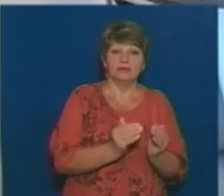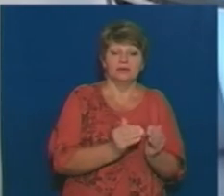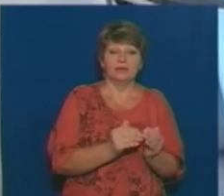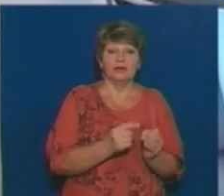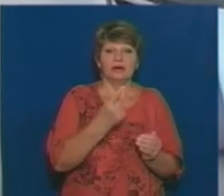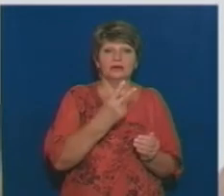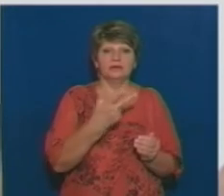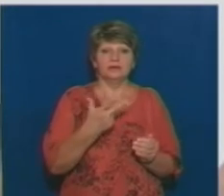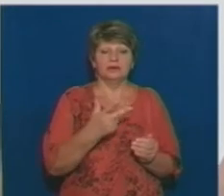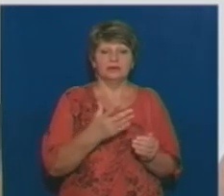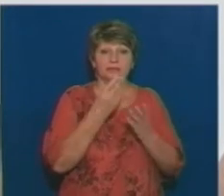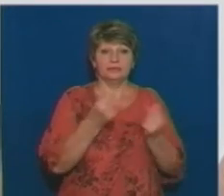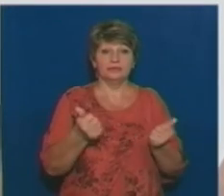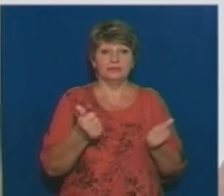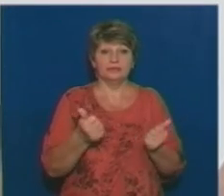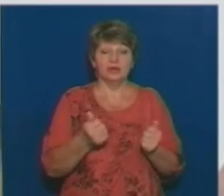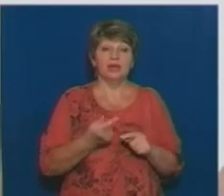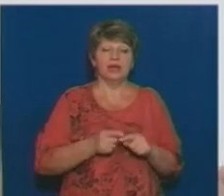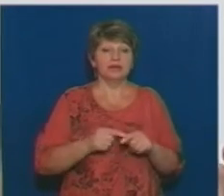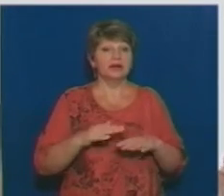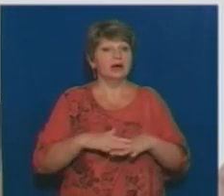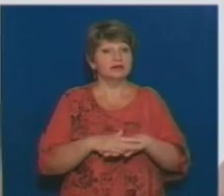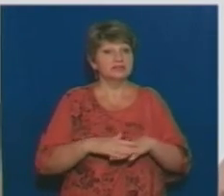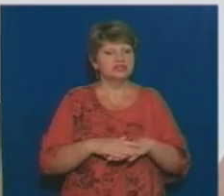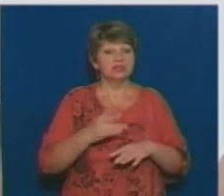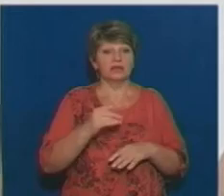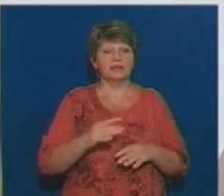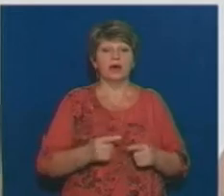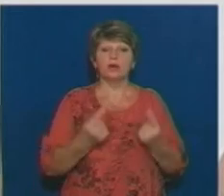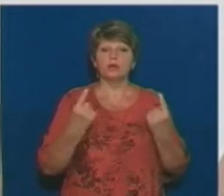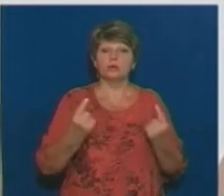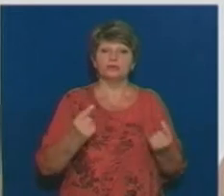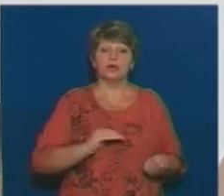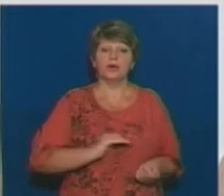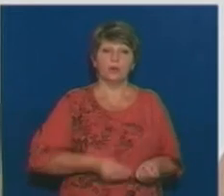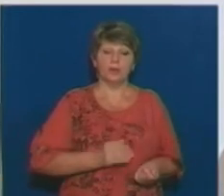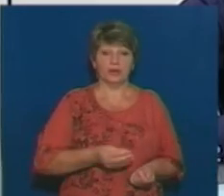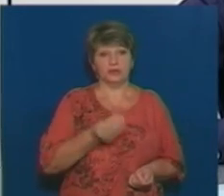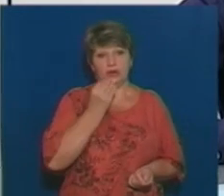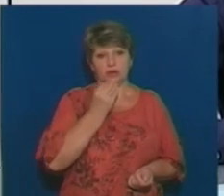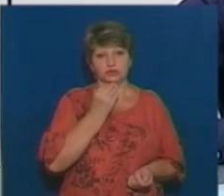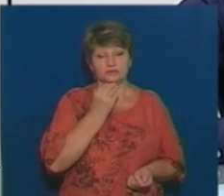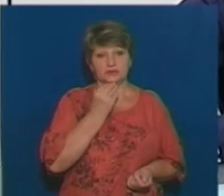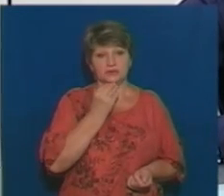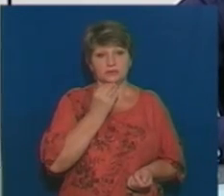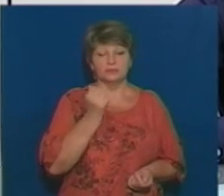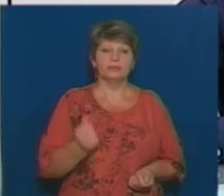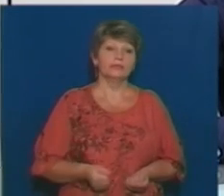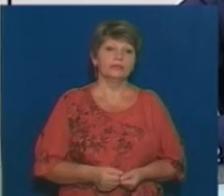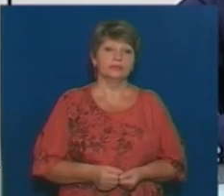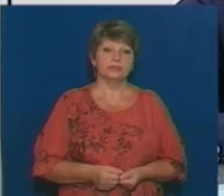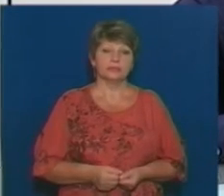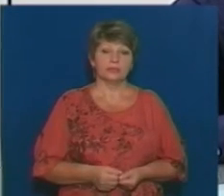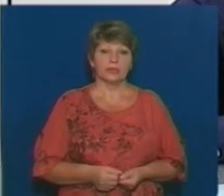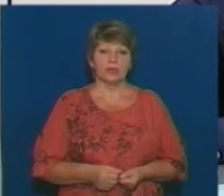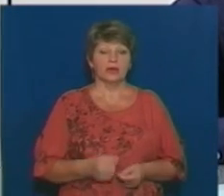і бути забутою. Власне, це розраховано якраз на потужних постачальників харчування. А, і чи можна говорити, що це допомогло